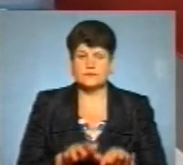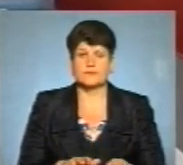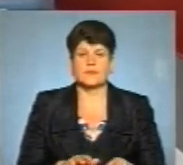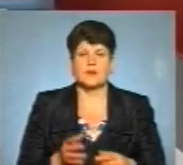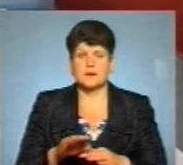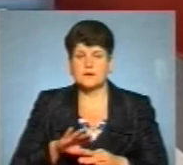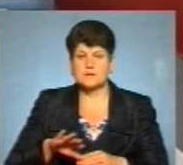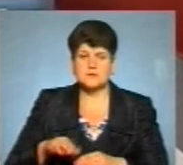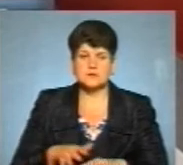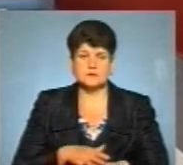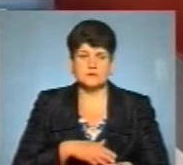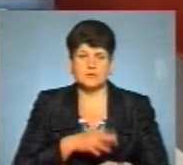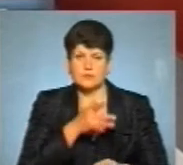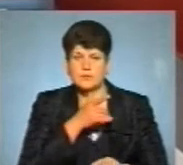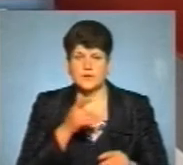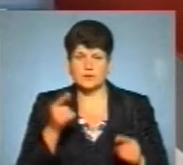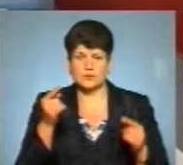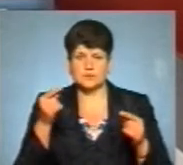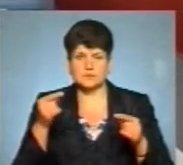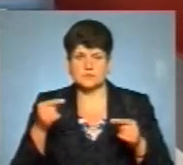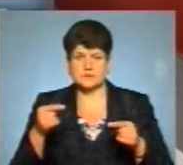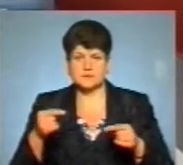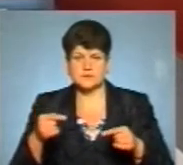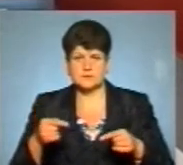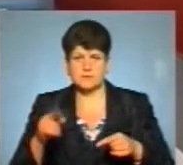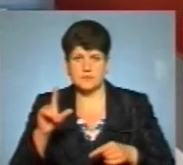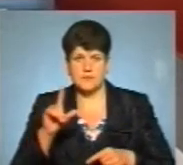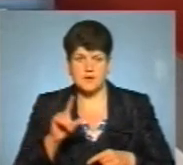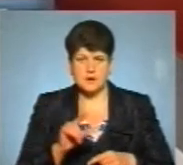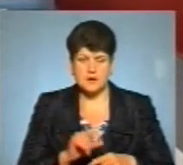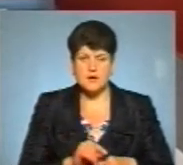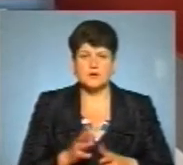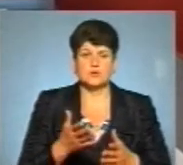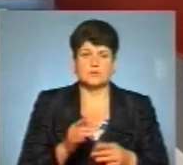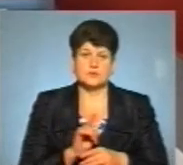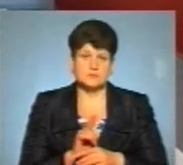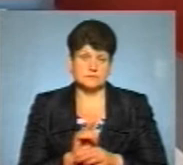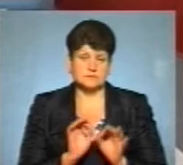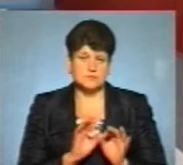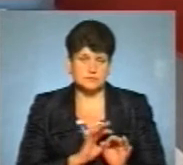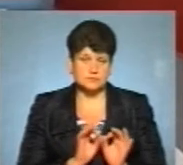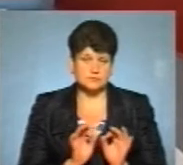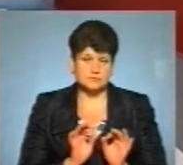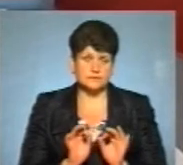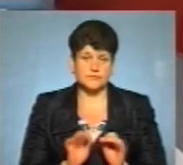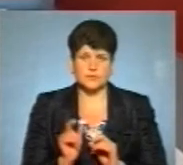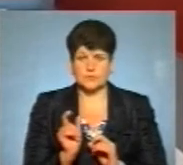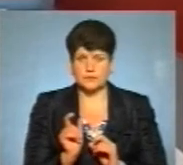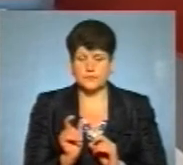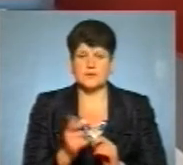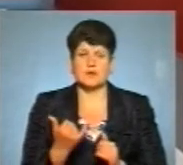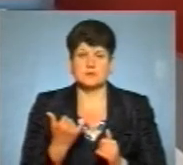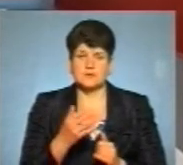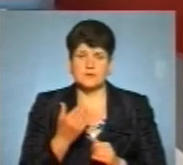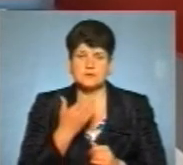тривалого періоду спаду, а потім деякої стабілізації короткочасної, на жаль, останній тиждень